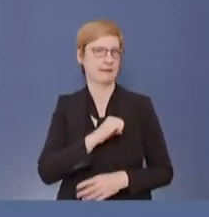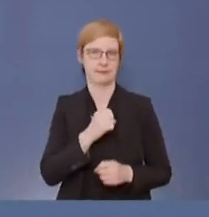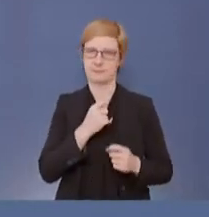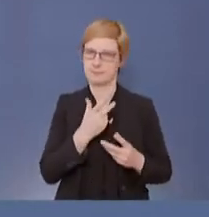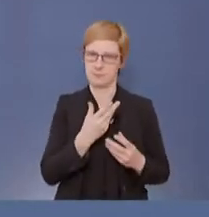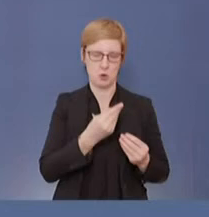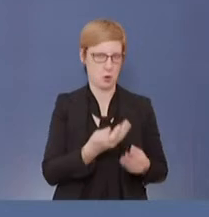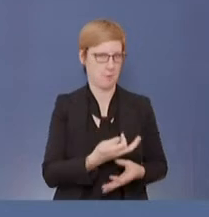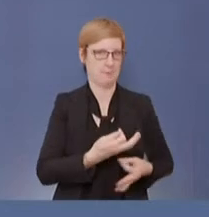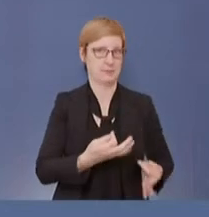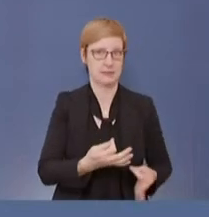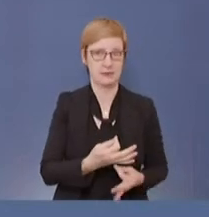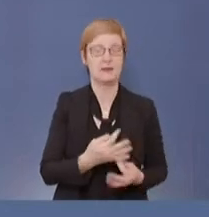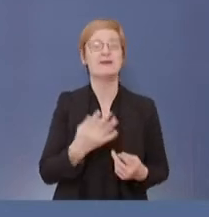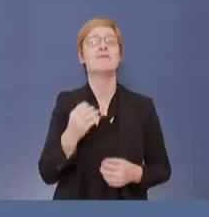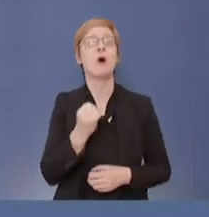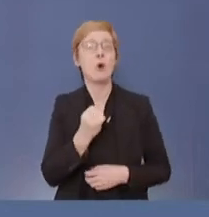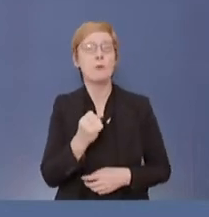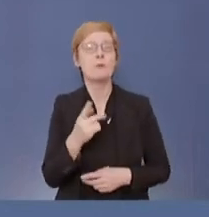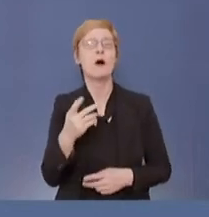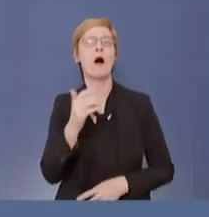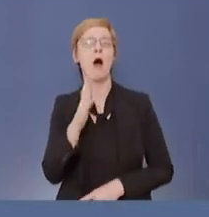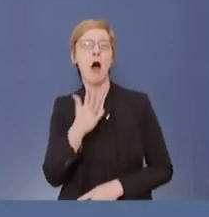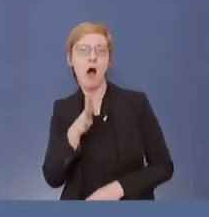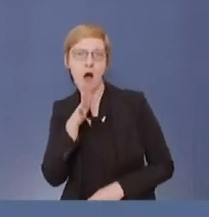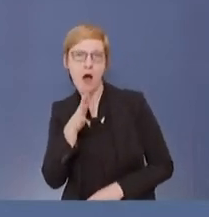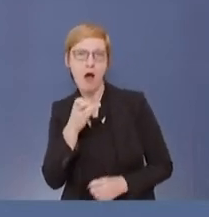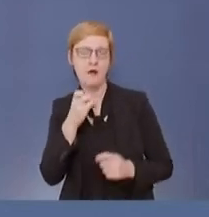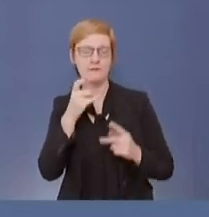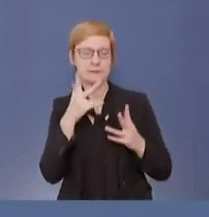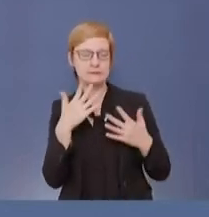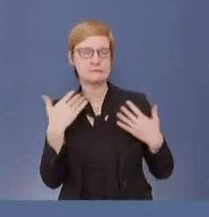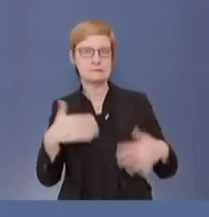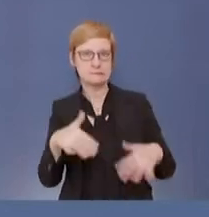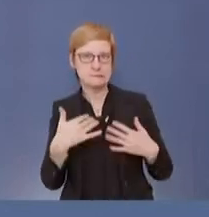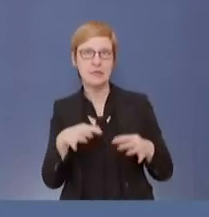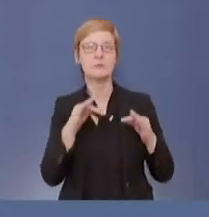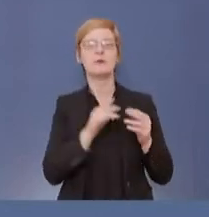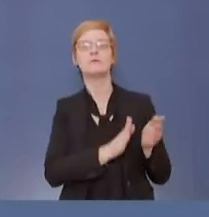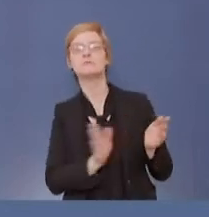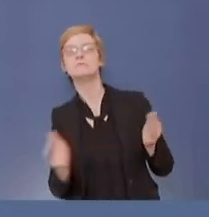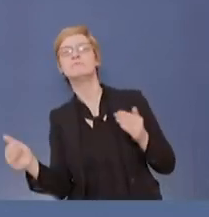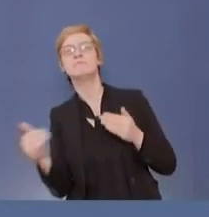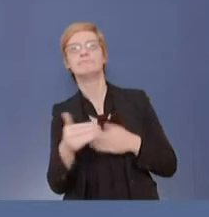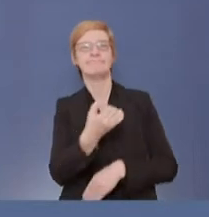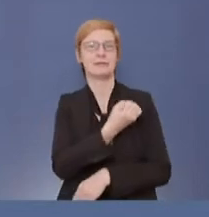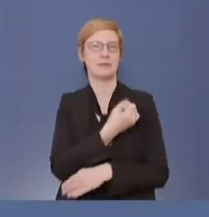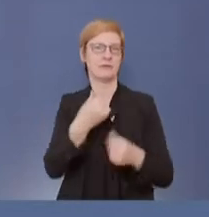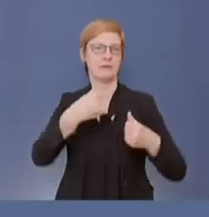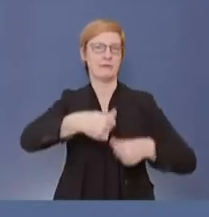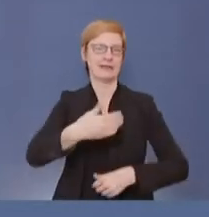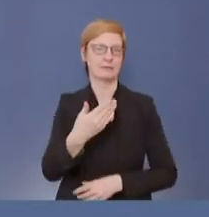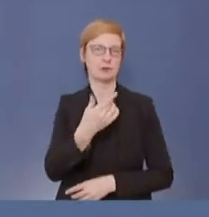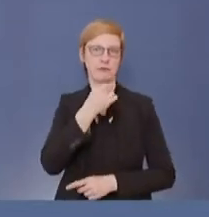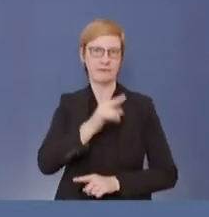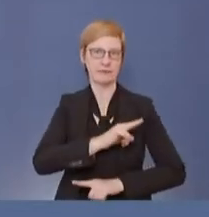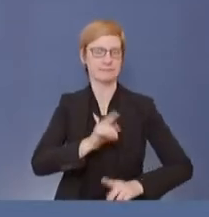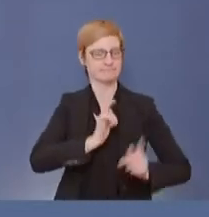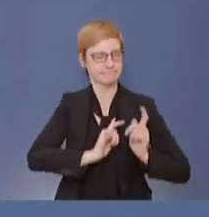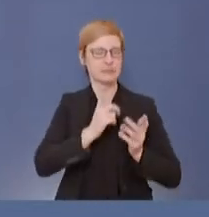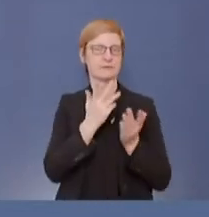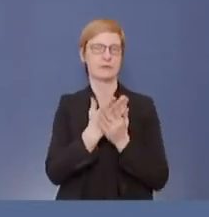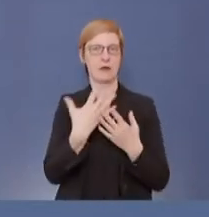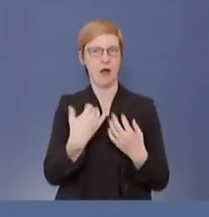befürchtet, dass damit eine Impfpflicht durch die Hintertür eingeführt werden könnte. An dieser Position hat sich nichts geändert.